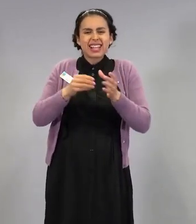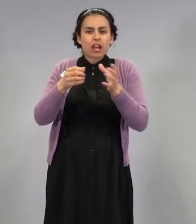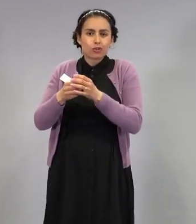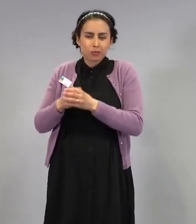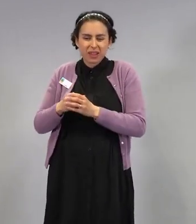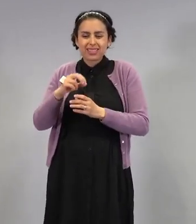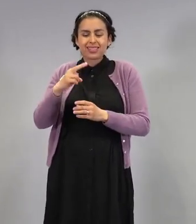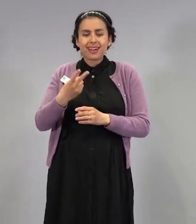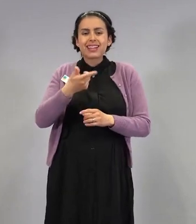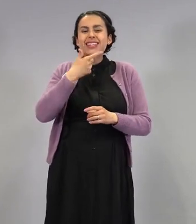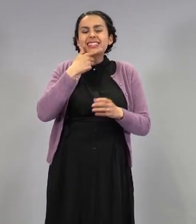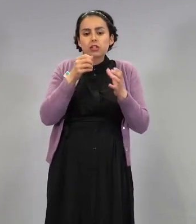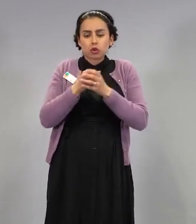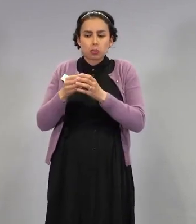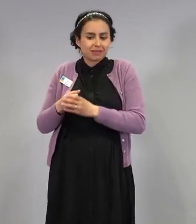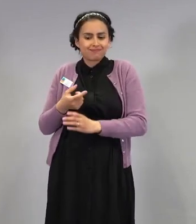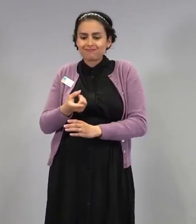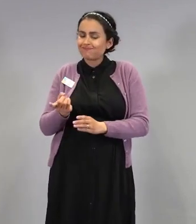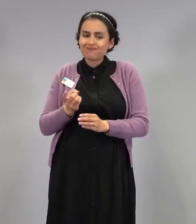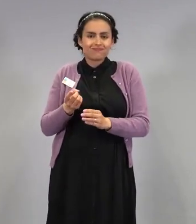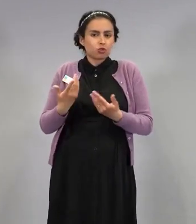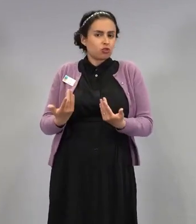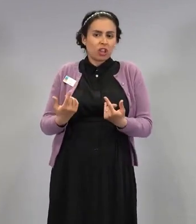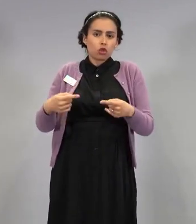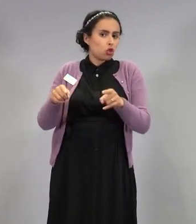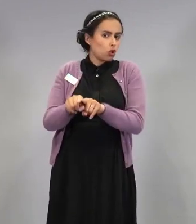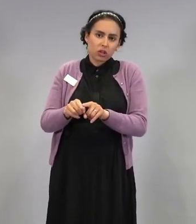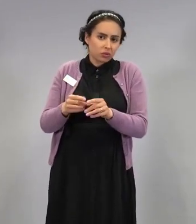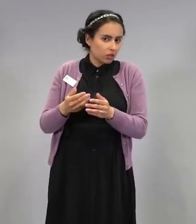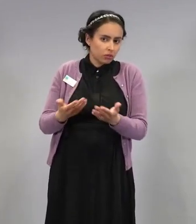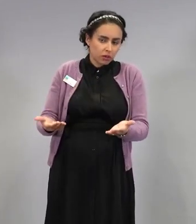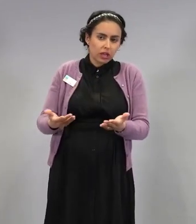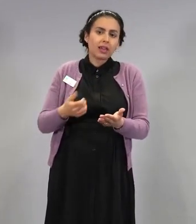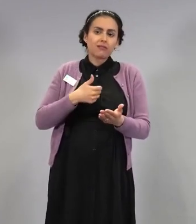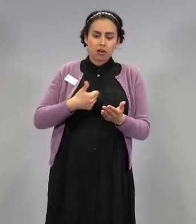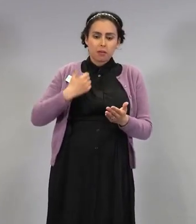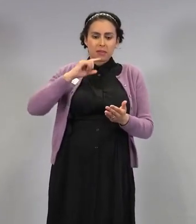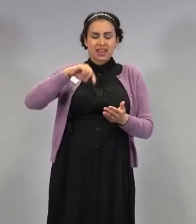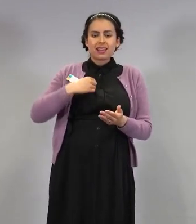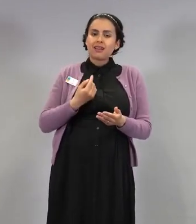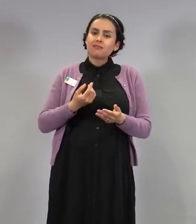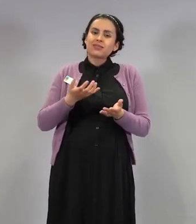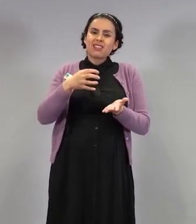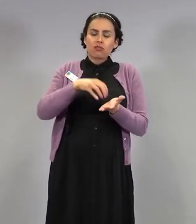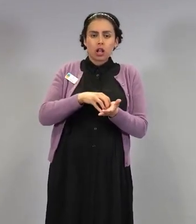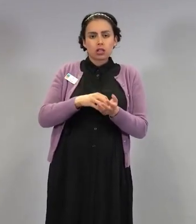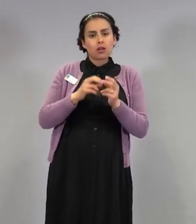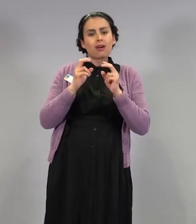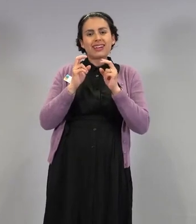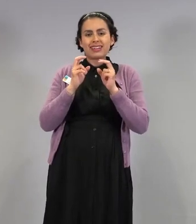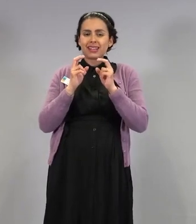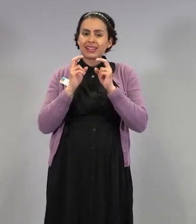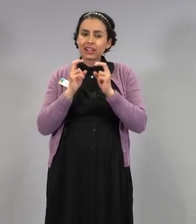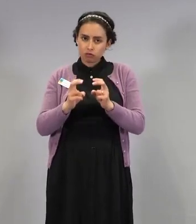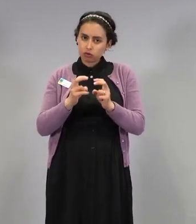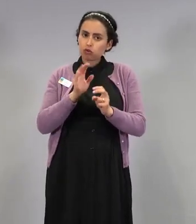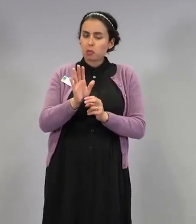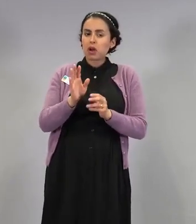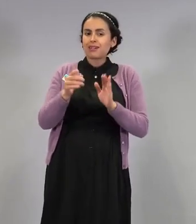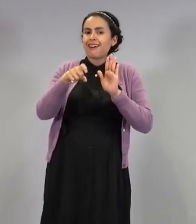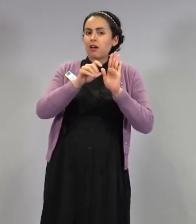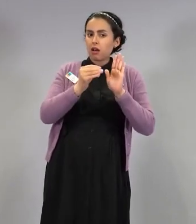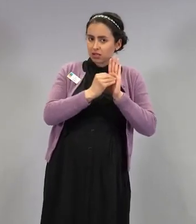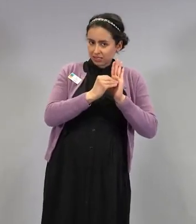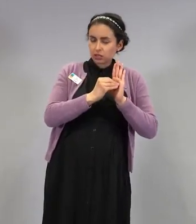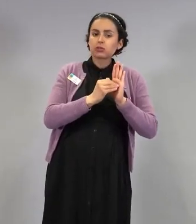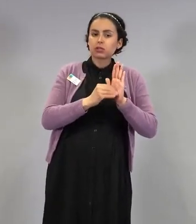niitä nyt ei ole toteutettu, vaan se asetus, mikä meillä on, se valtioneuvosto antama asetus, niin siinä mennään nyt sitten kovaa vauhtia